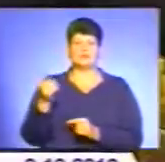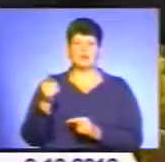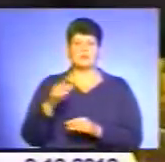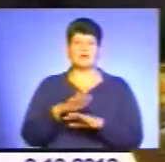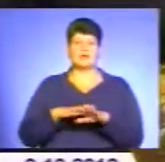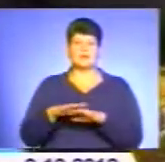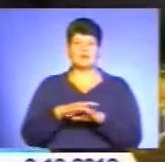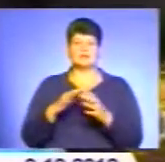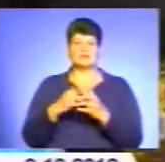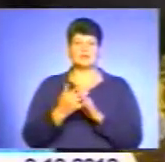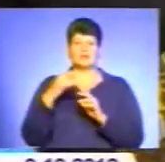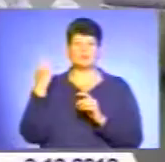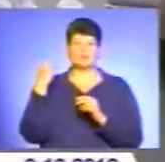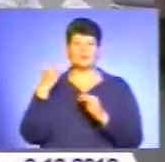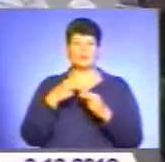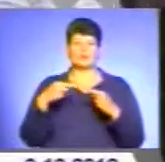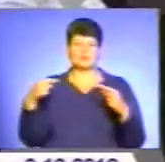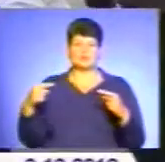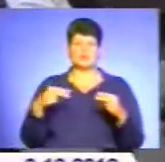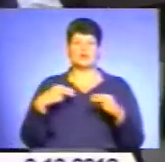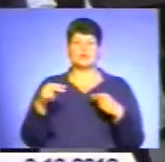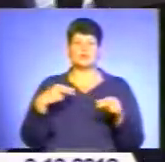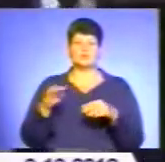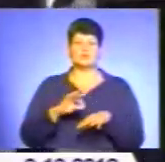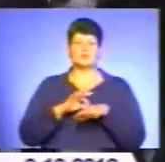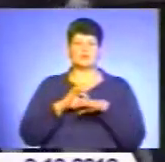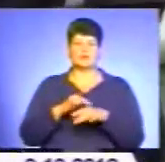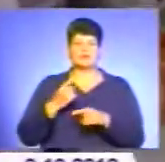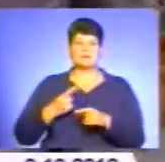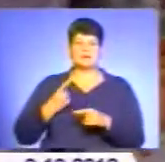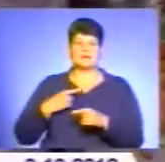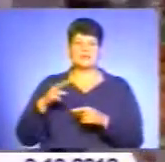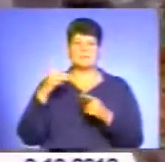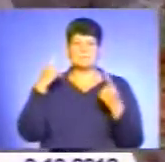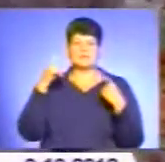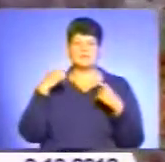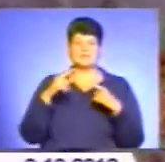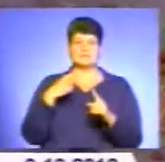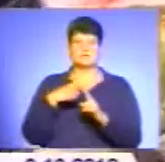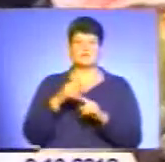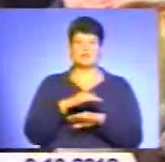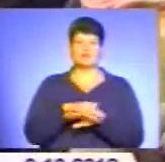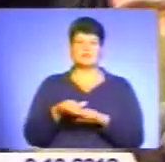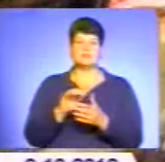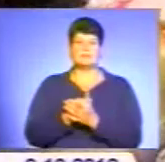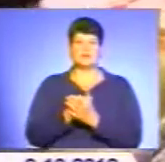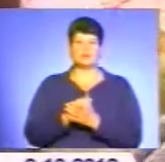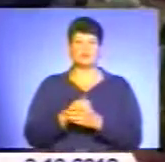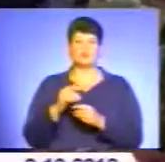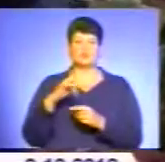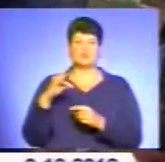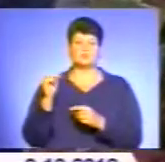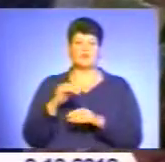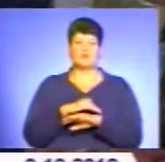сільськогосподарської продукції. Торгівлю здійснюватимуть на Майдані мистецтв, перехрестці вулиць Миру Дружби, вулиці